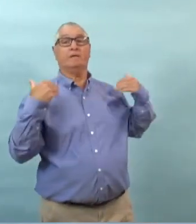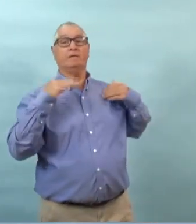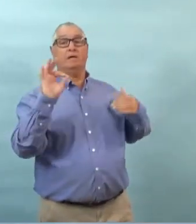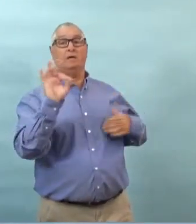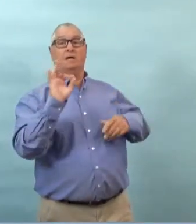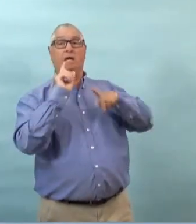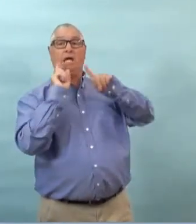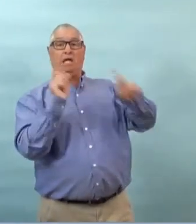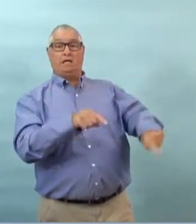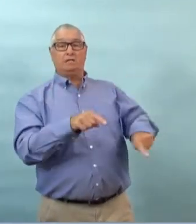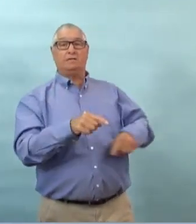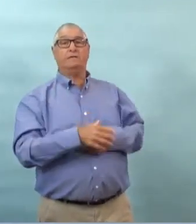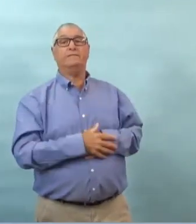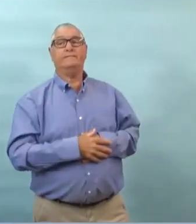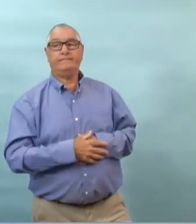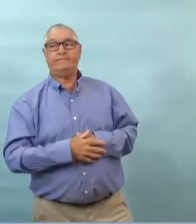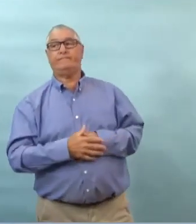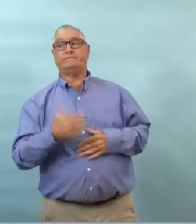scolaire